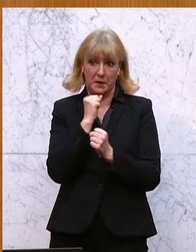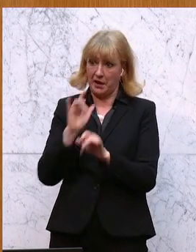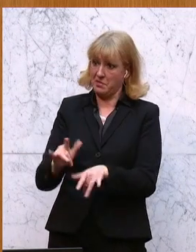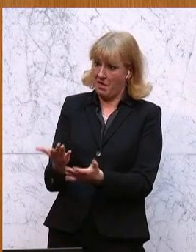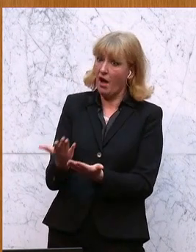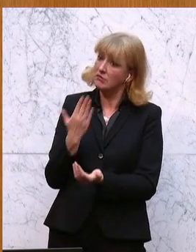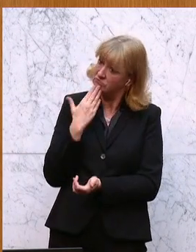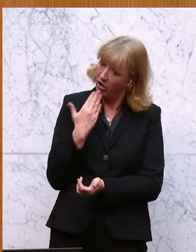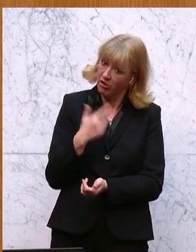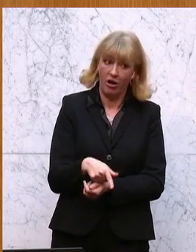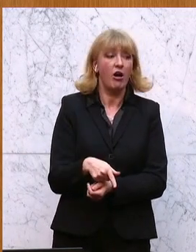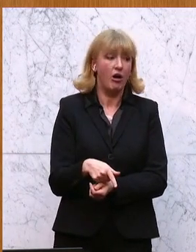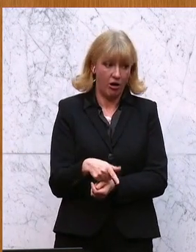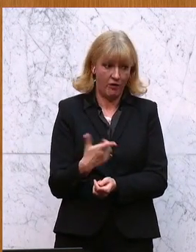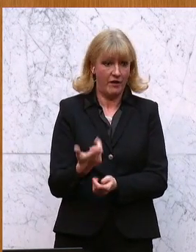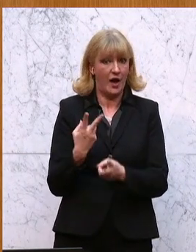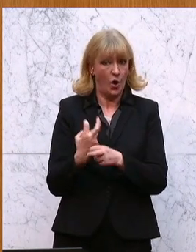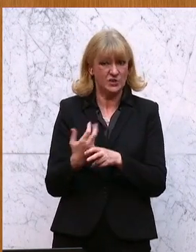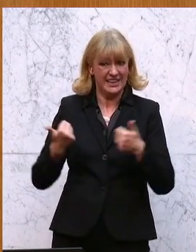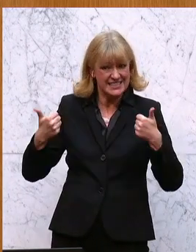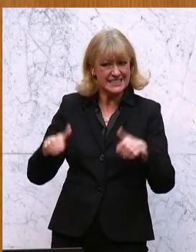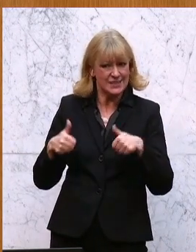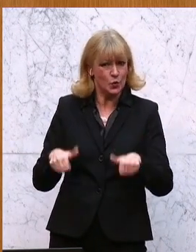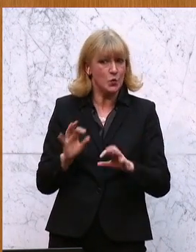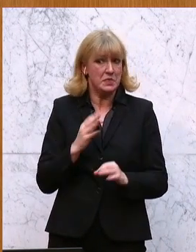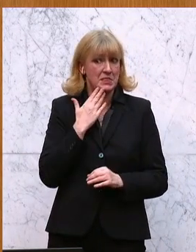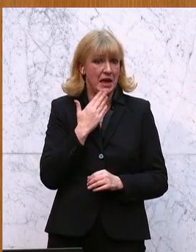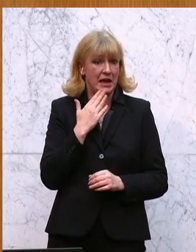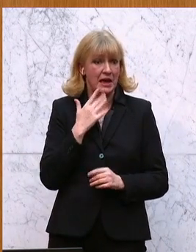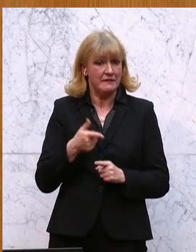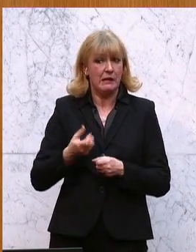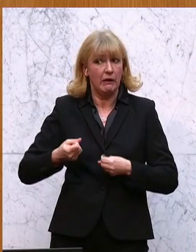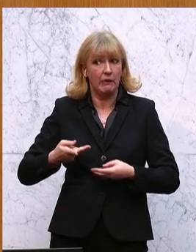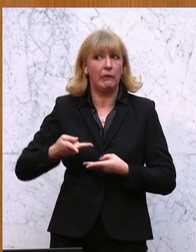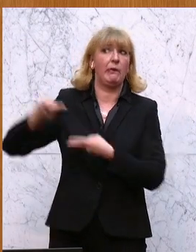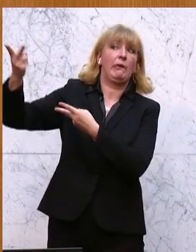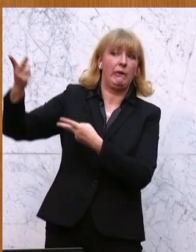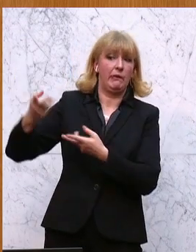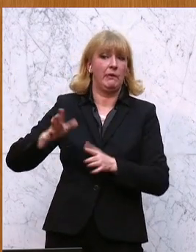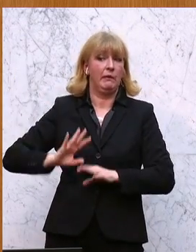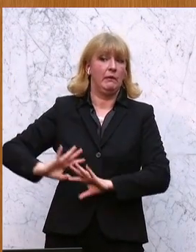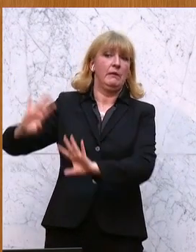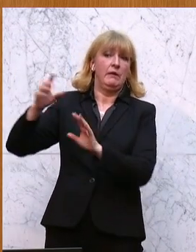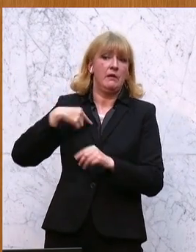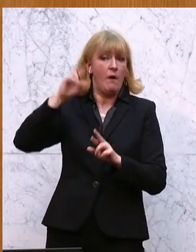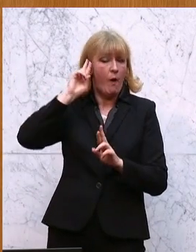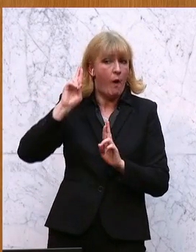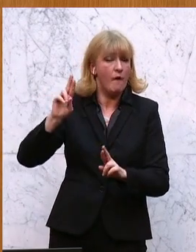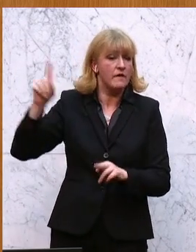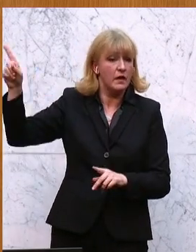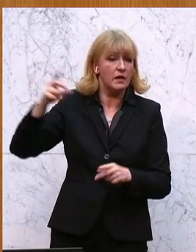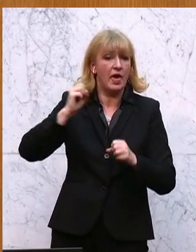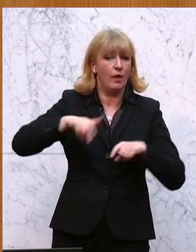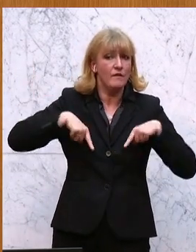dass hier aus Österreich, glaube ich, nochmal Druck gemacht wird, dass das nochmal transportiert wird. Und ich hoffe schon, dass es jetzt dann beim EU-Vorsitz sozusagen